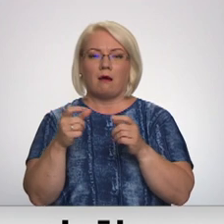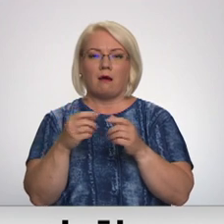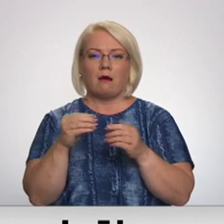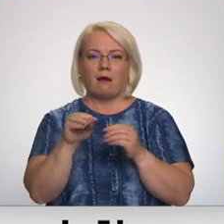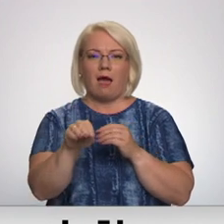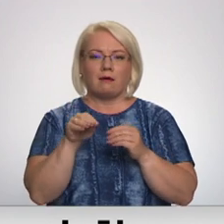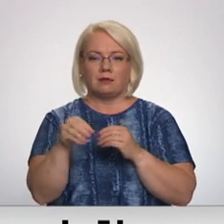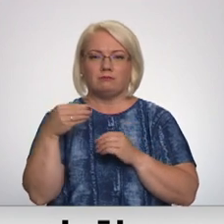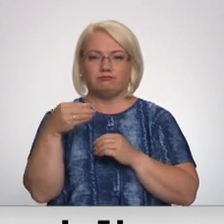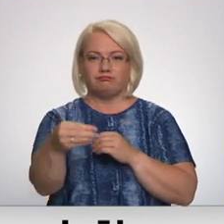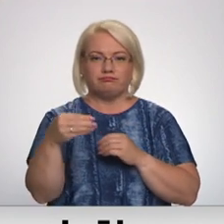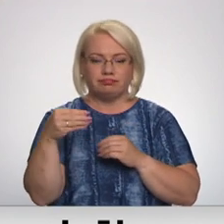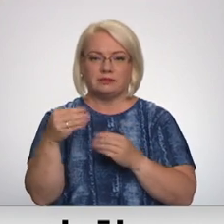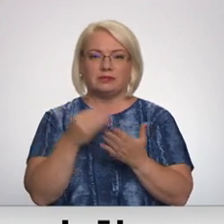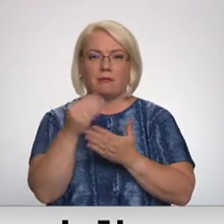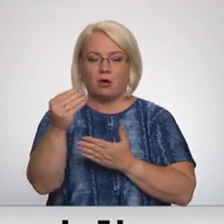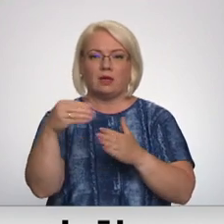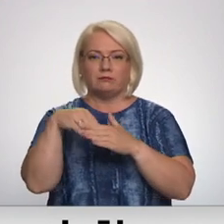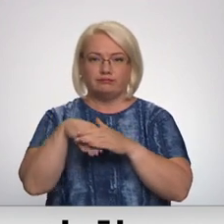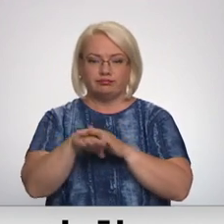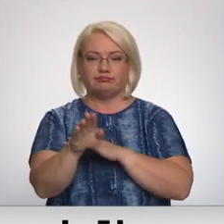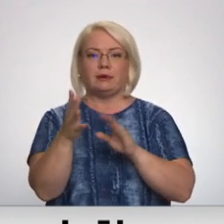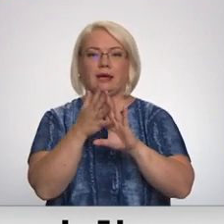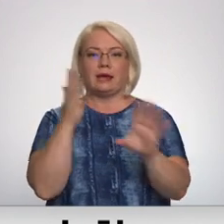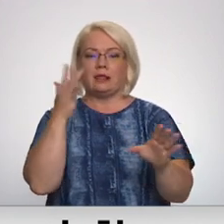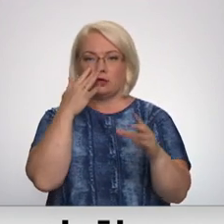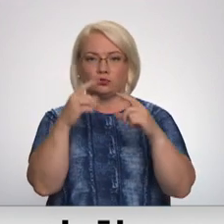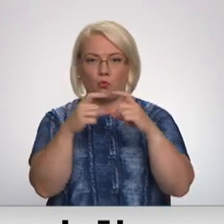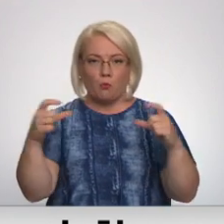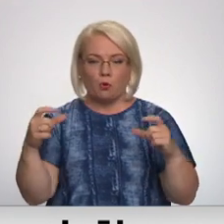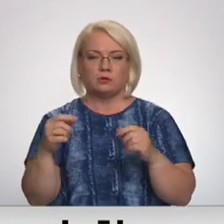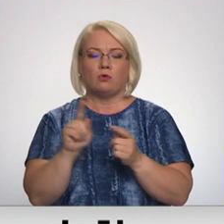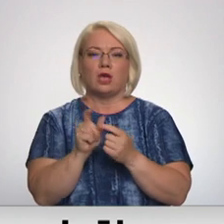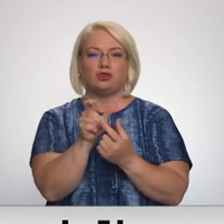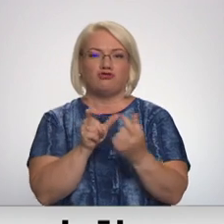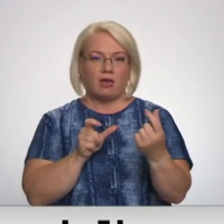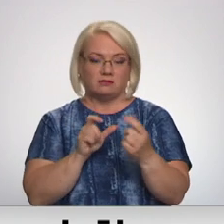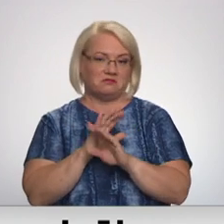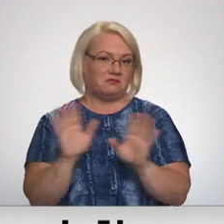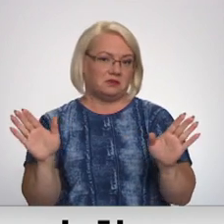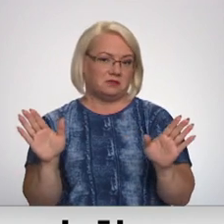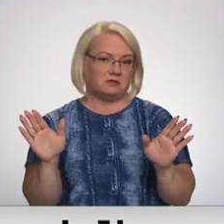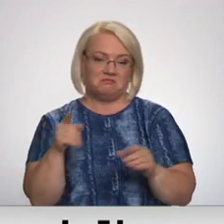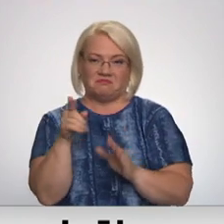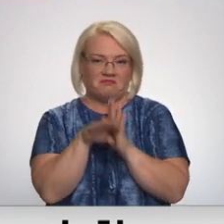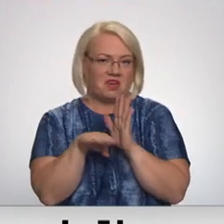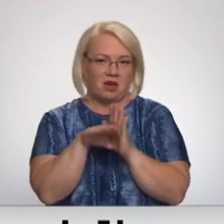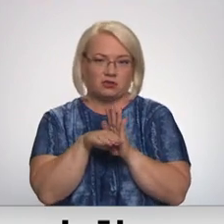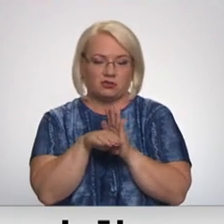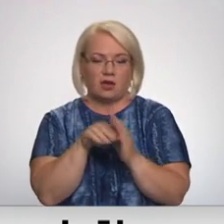un izprintējās ārāk rīnas kartas, numurs, čeks un viss. Tas ir tieši tik vienkārši.